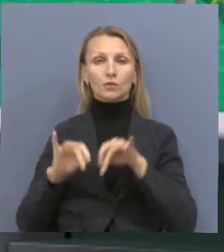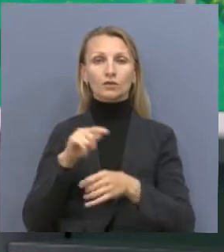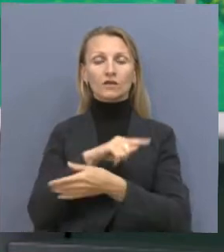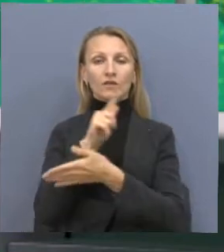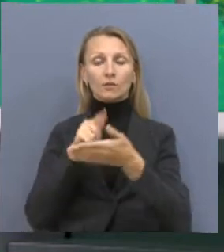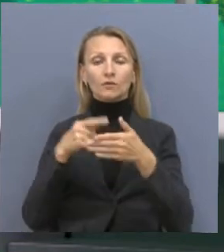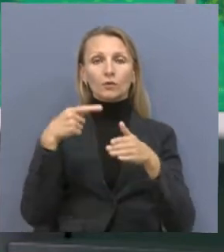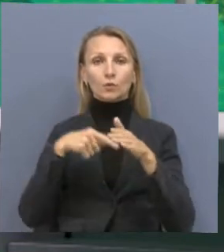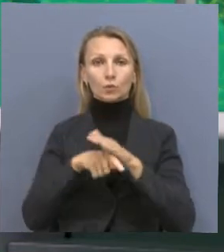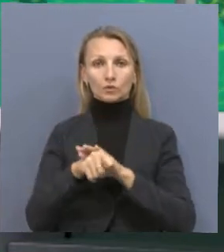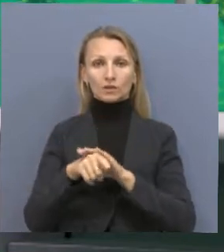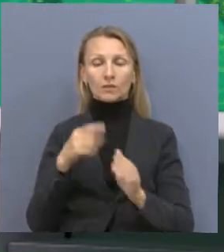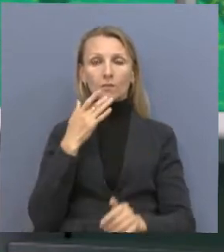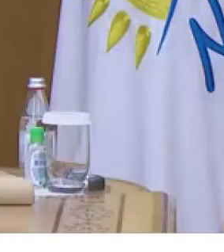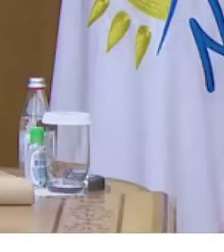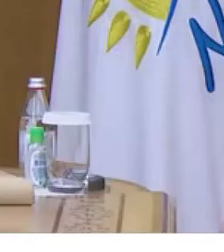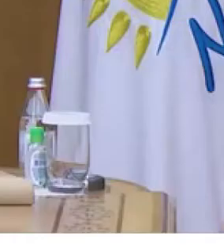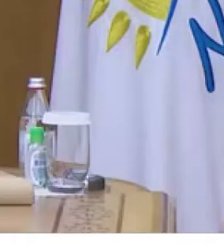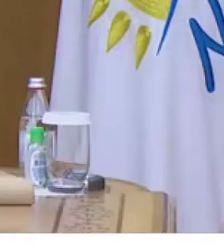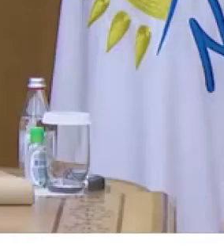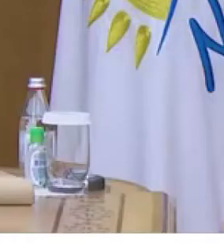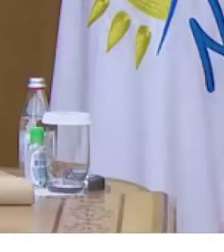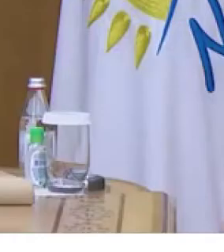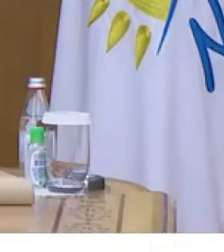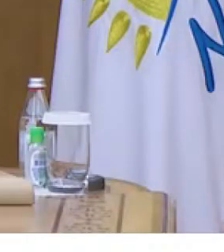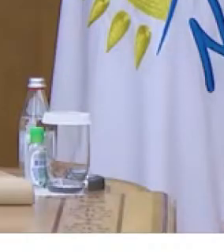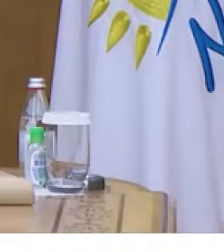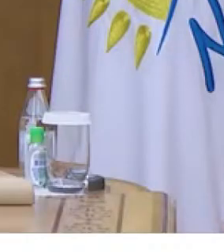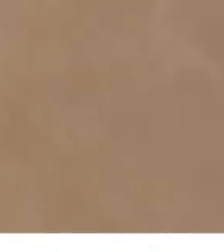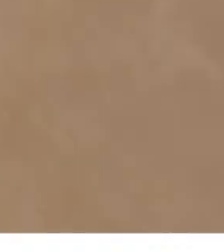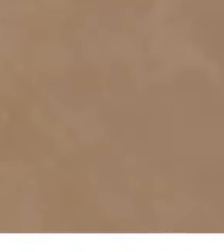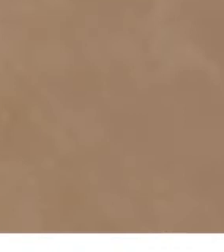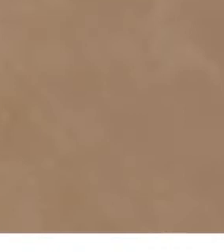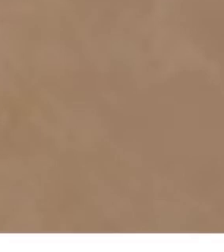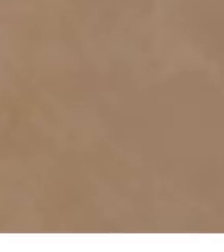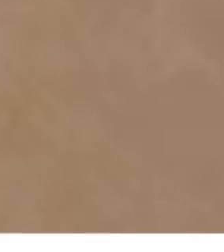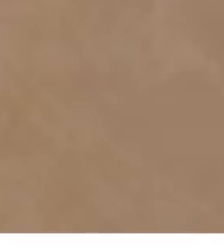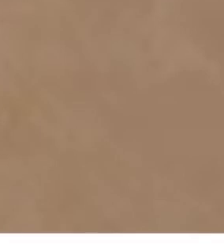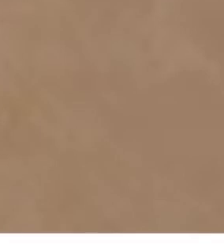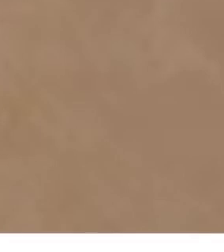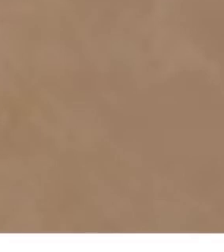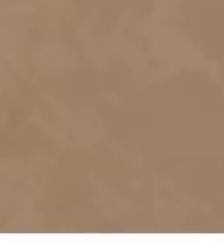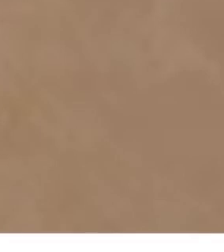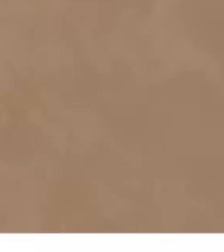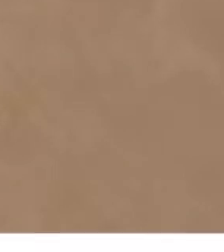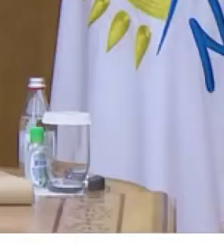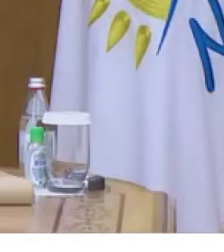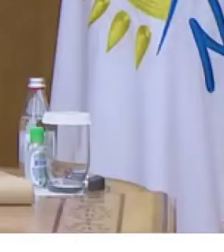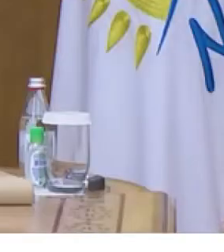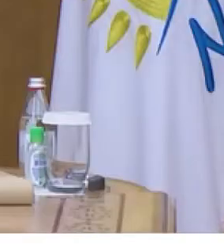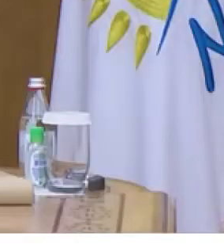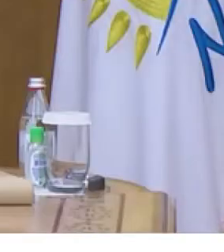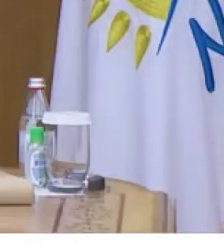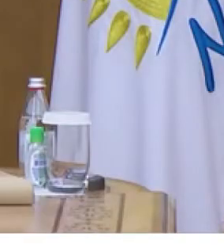внутрепартийного отбора «Праймерис». Теперь задача информировать население о политических событиях. Это позволит определить